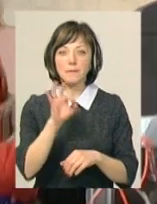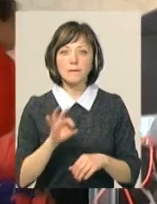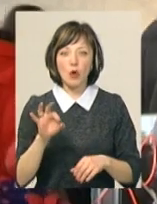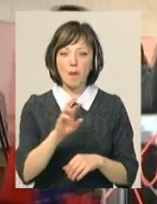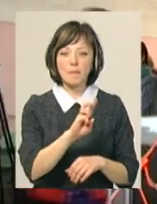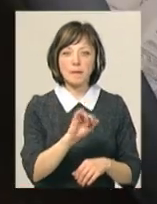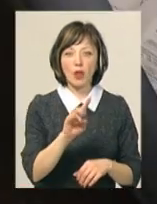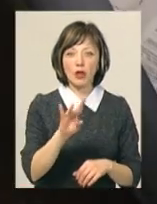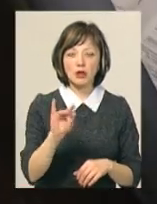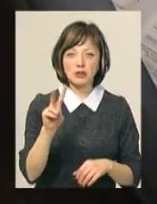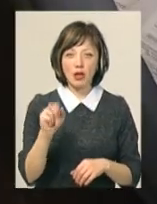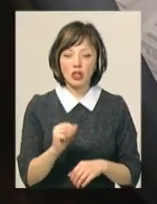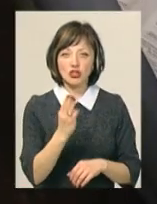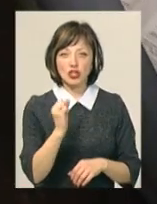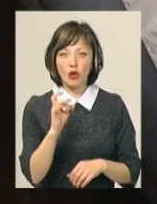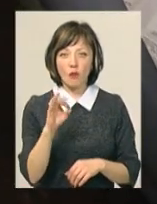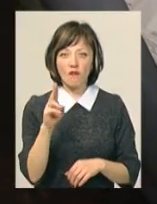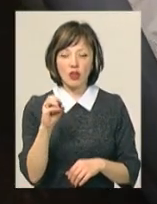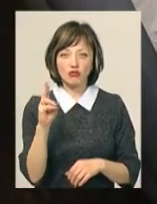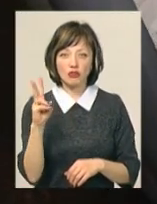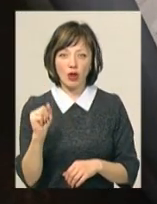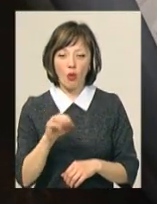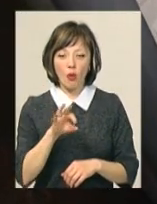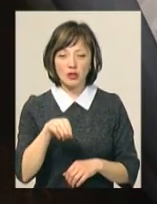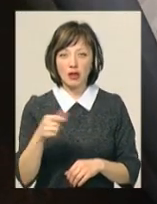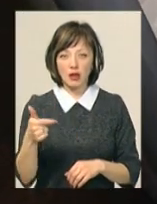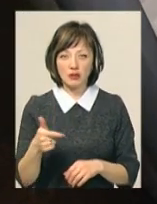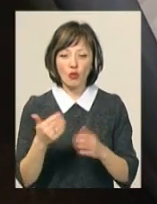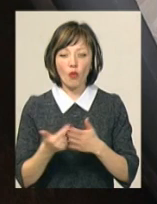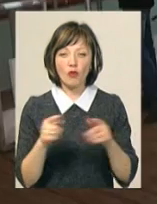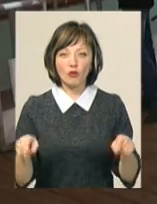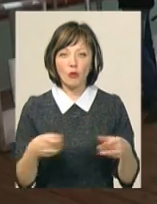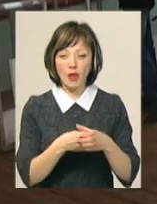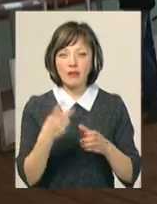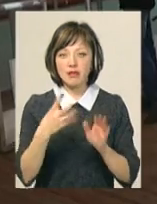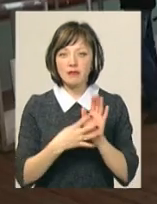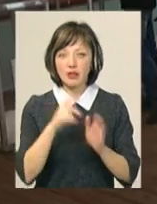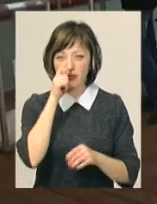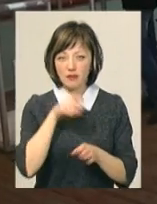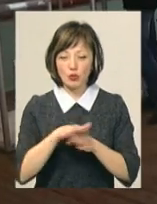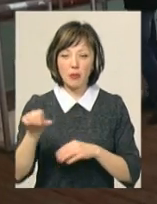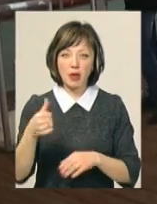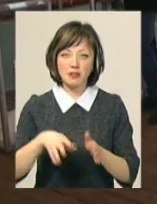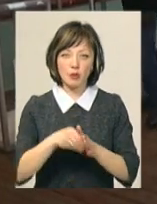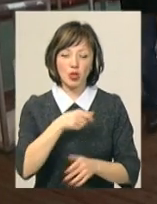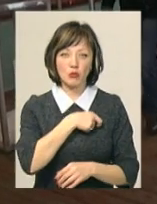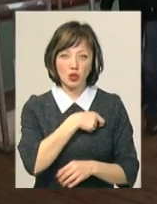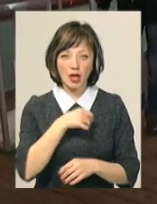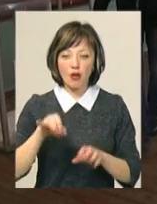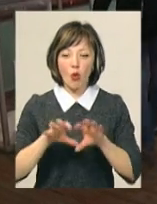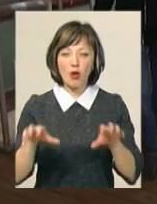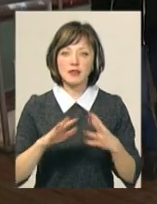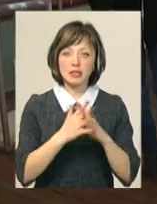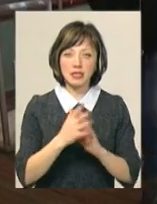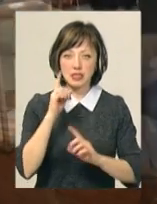Білогірську та Шаровечківську ОТГ. Це новоутворені громади, у яких 29 квітня відбудуться перші вибори депутатів та голів